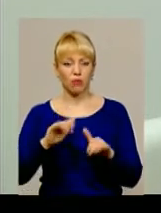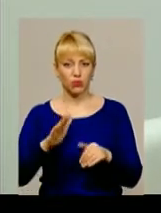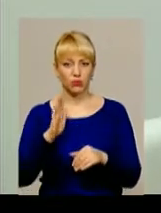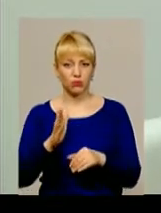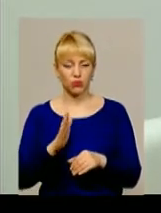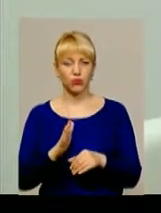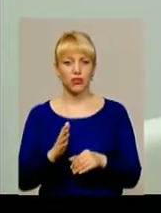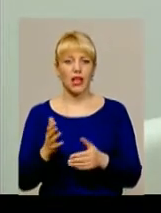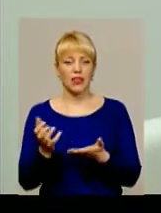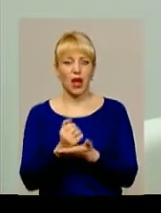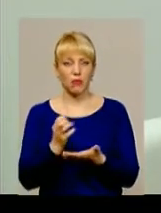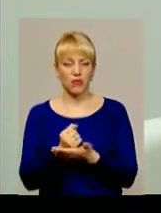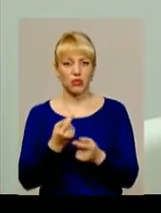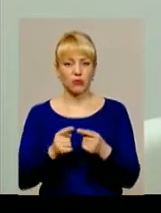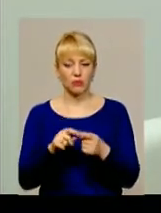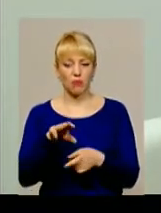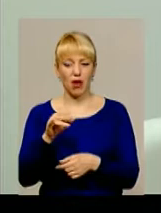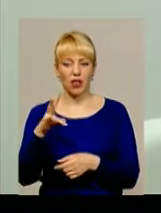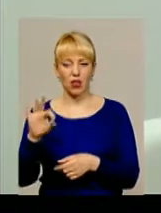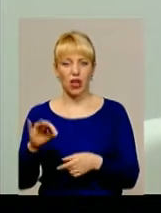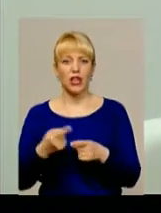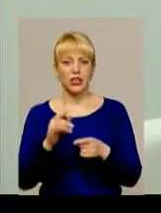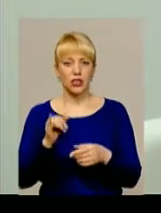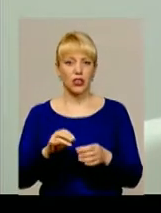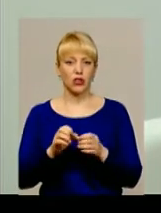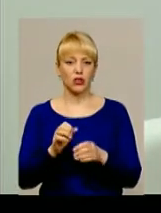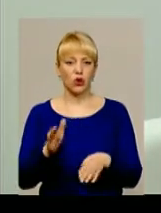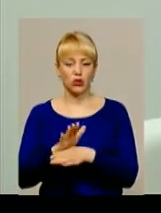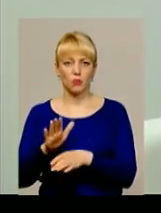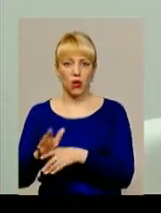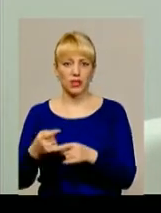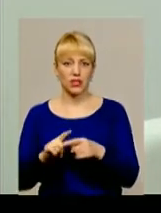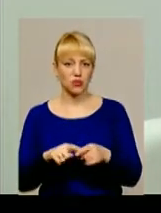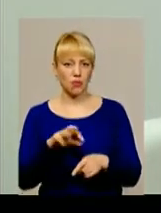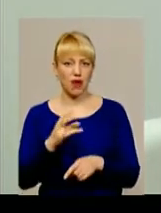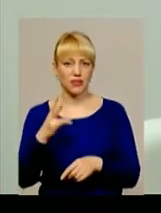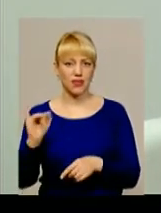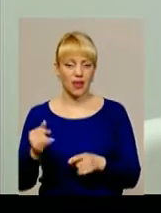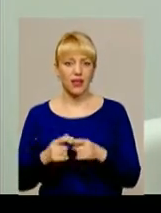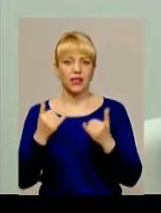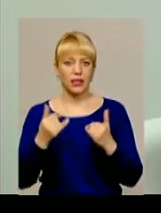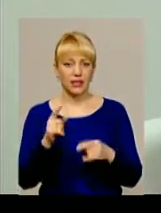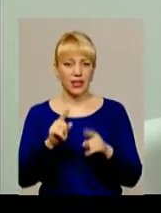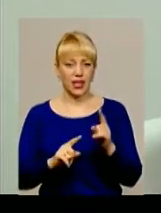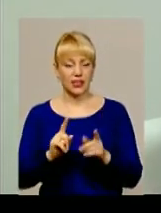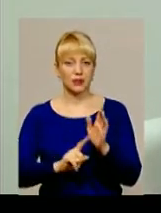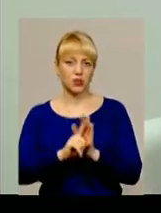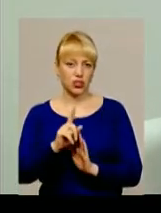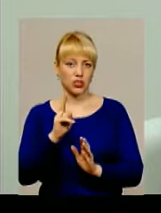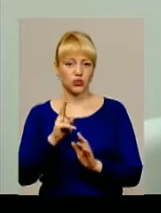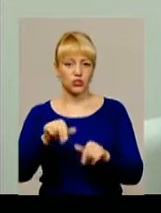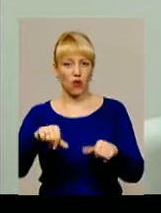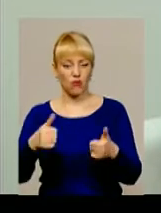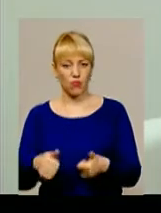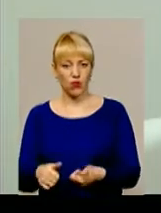набувачами цього майна і розпорядниками цього майна. Деякі області і міста почали це оформлення.